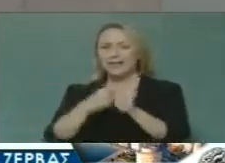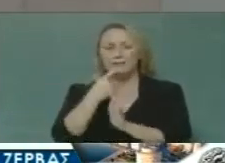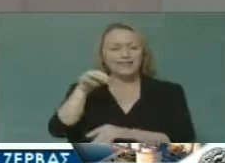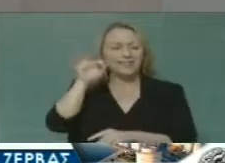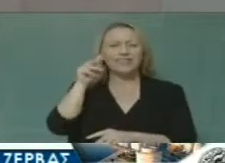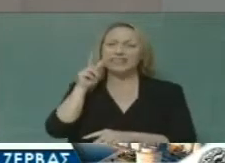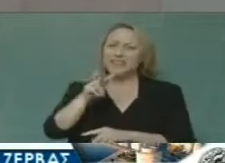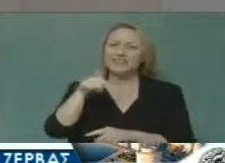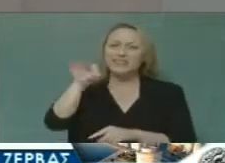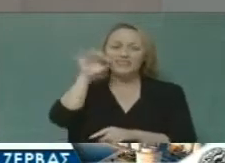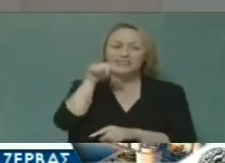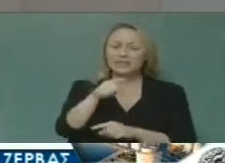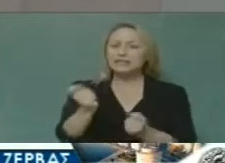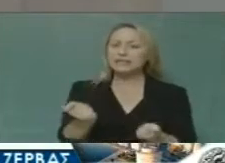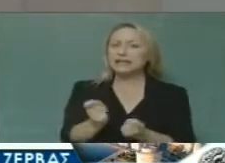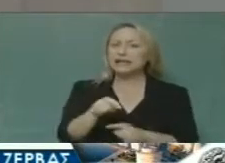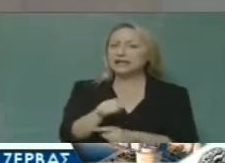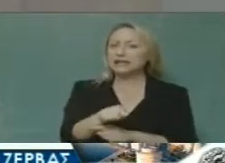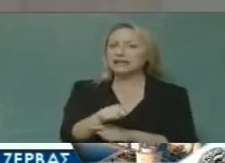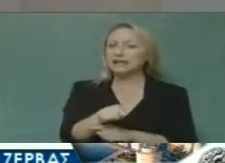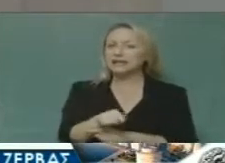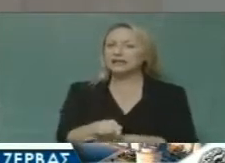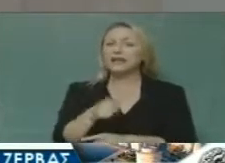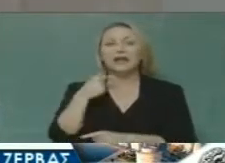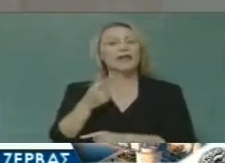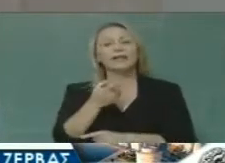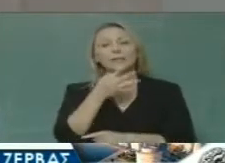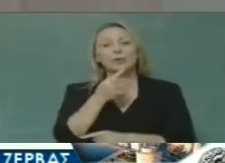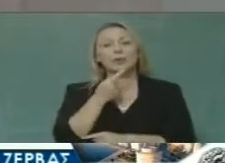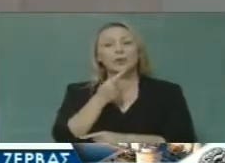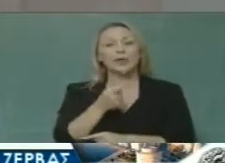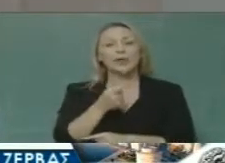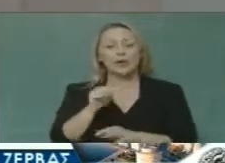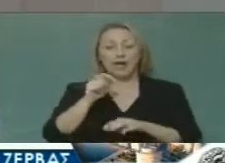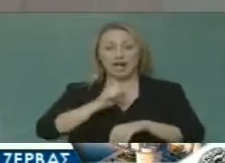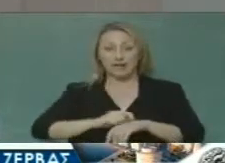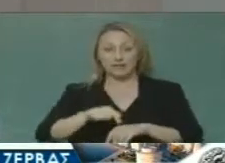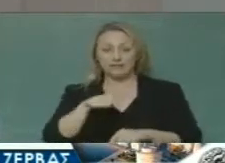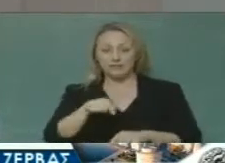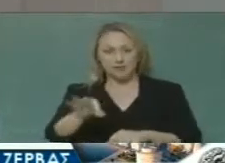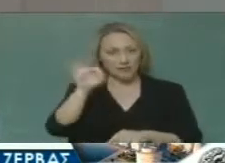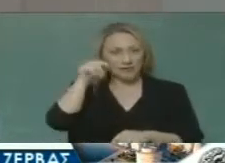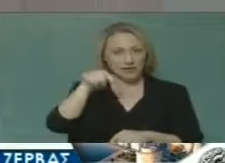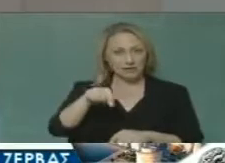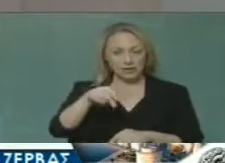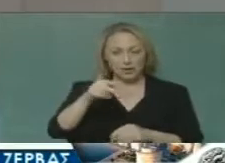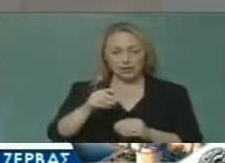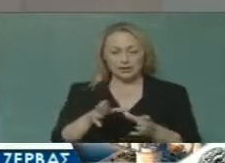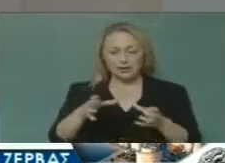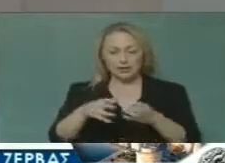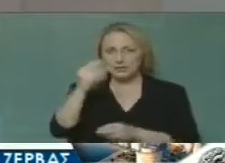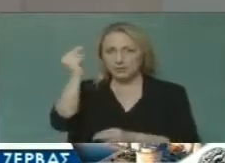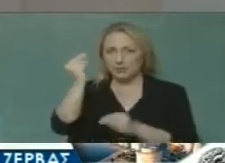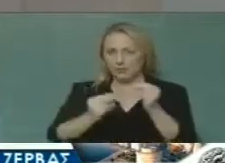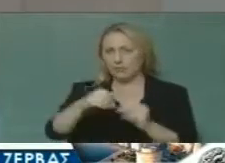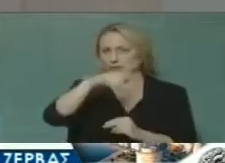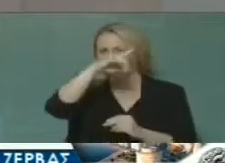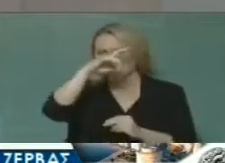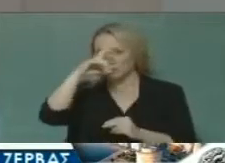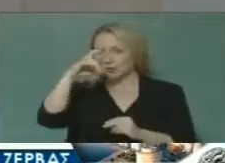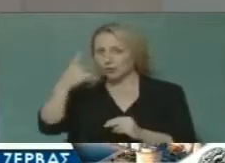Το λέω αυτό για να καταδείξω ότι αυτό που καταφέραμε να έχουμε δηλαδή μια συμπαγή αρχή από την